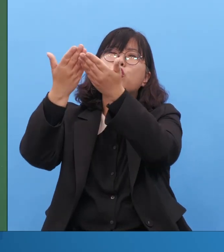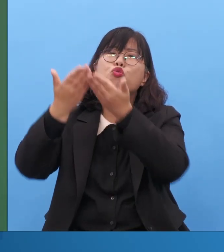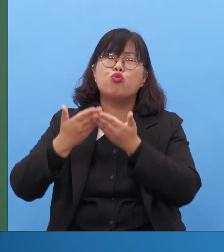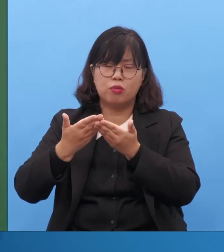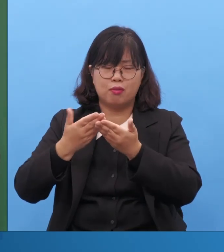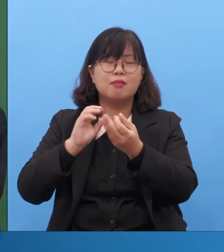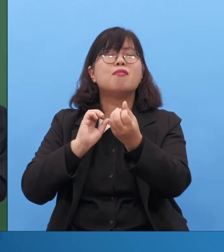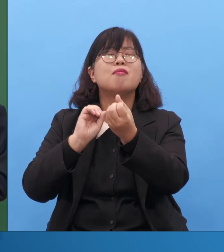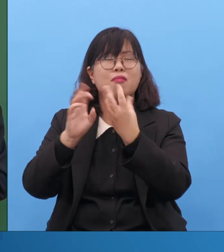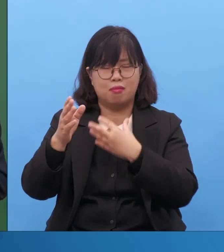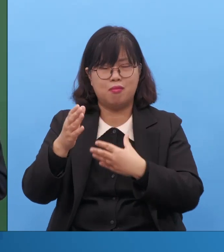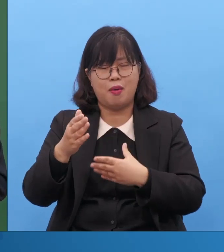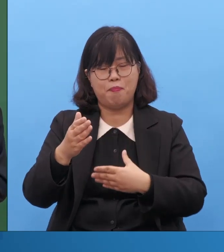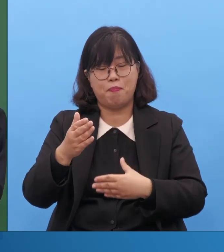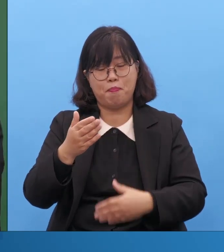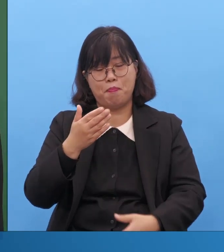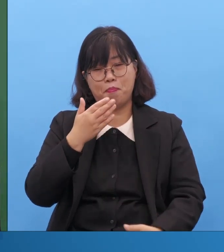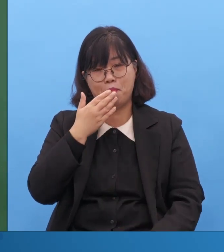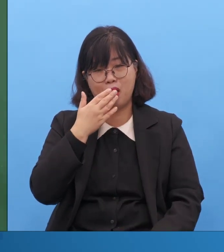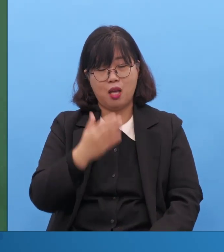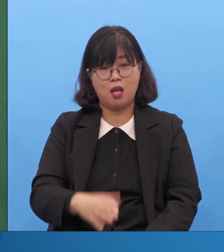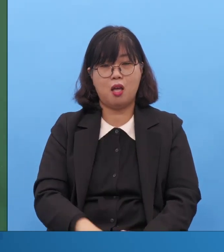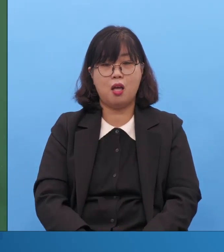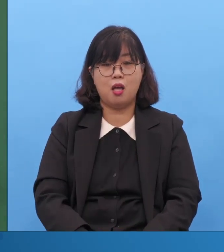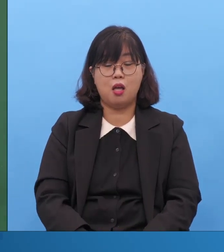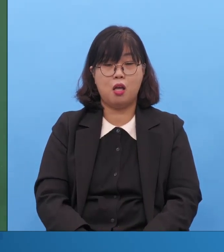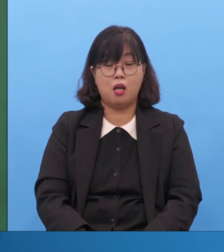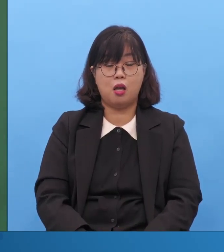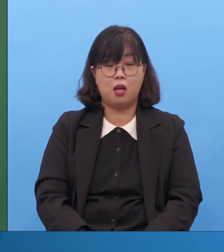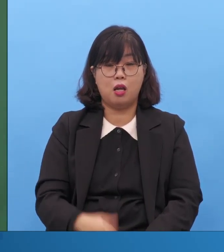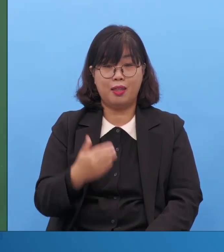여러분의 일은 굉장히 작은 일로 보이지만